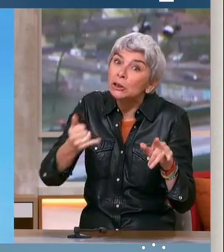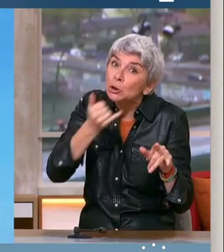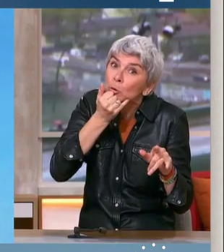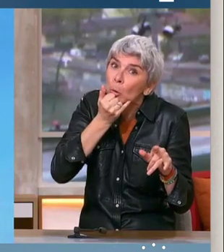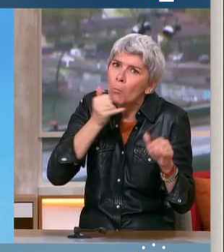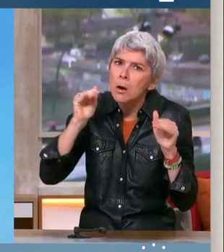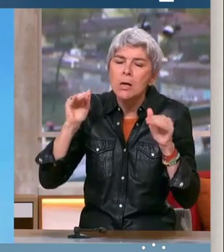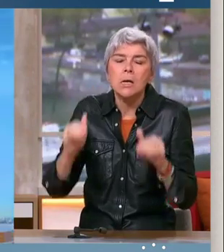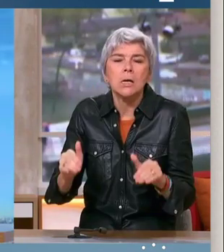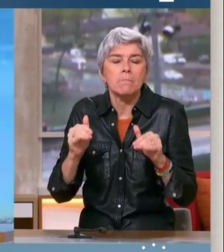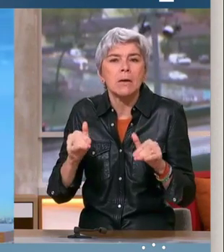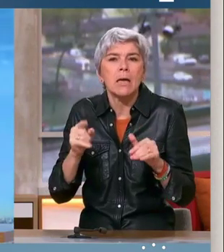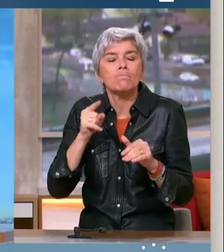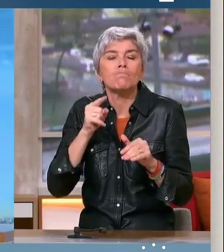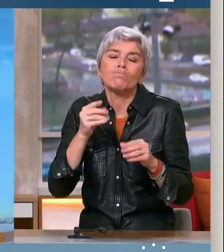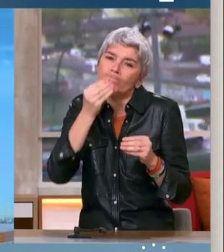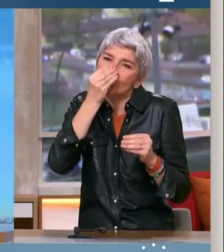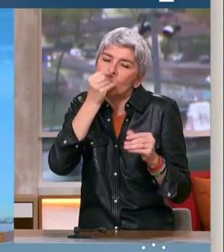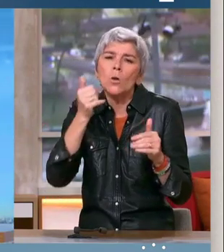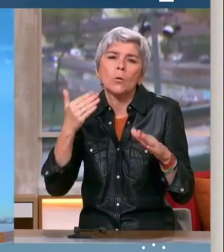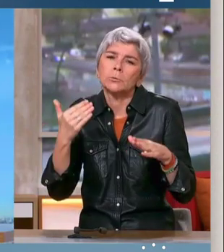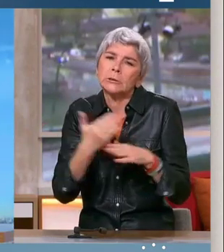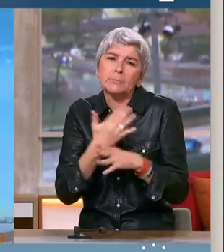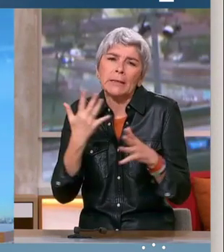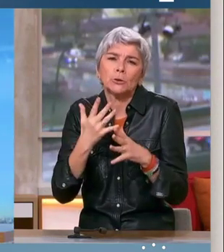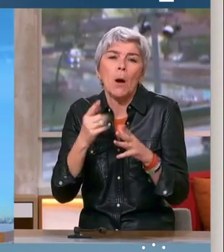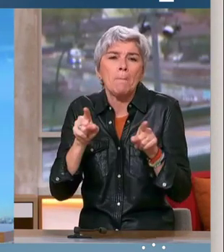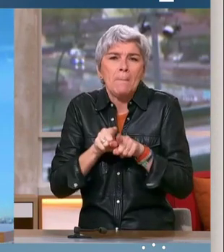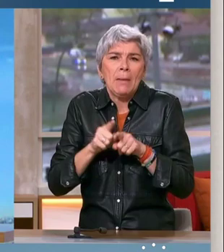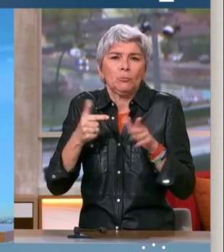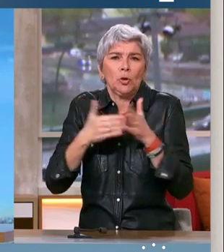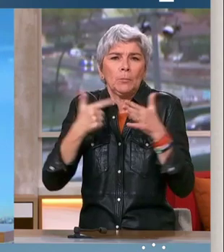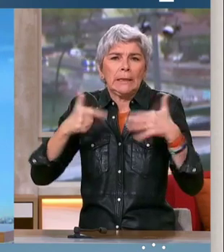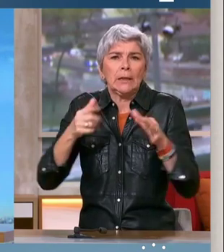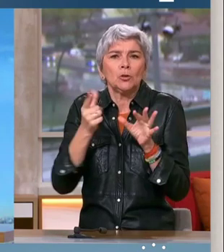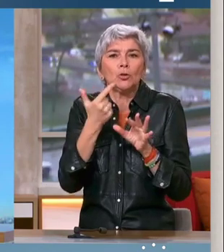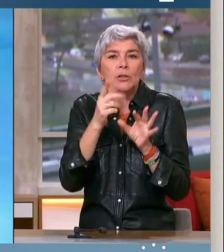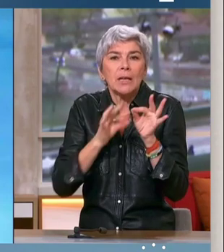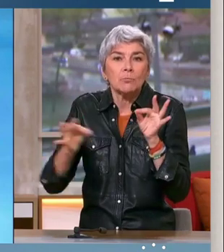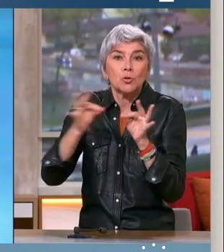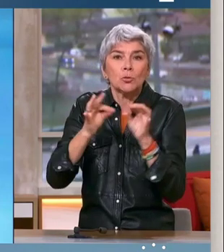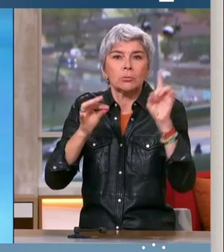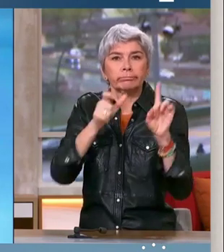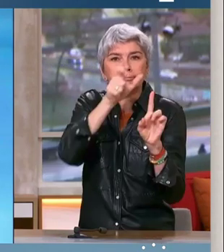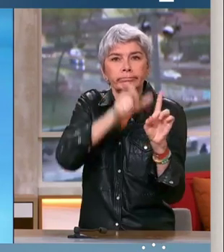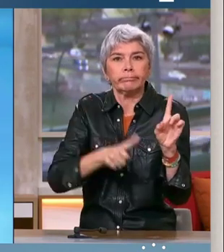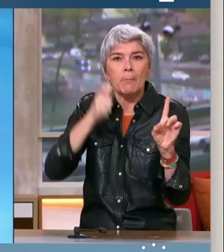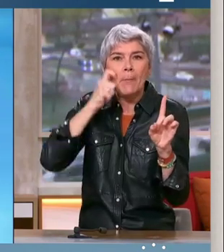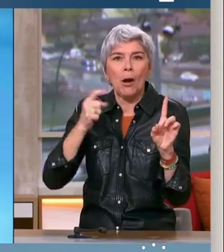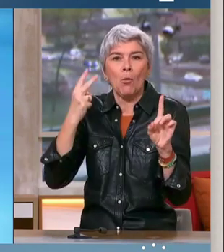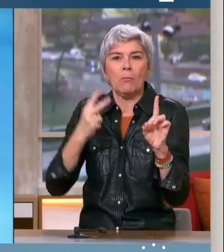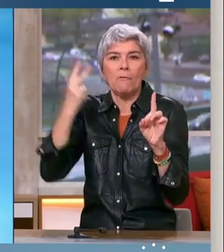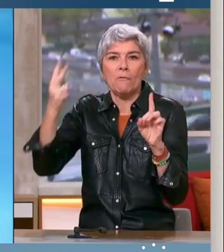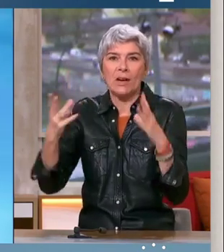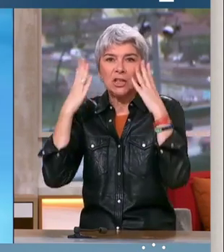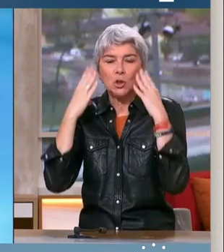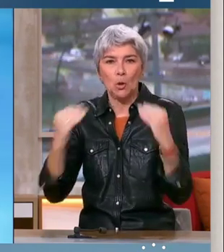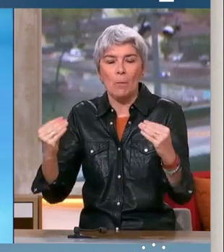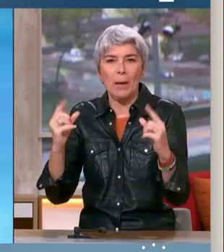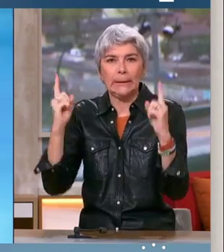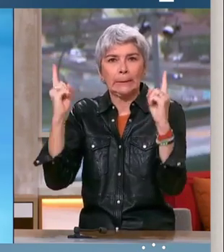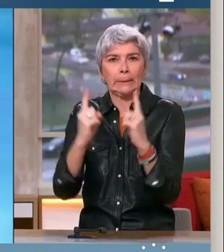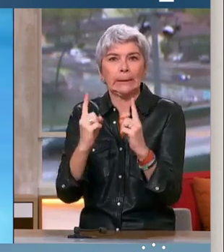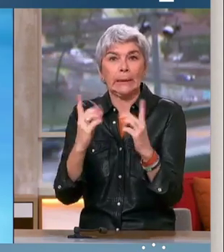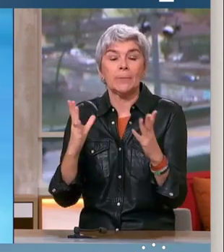Il y a quand même de fortes chances qu'on assiste, comme en 2017, à un second tour opposant Marine Le Pen à Emmanuel